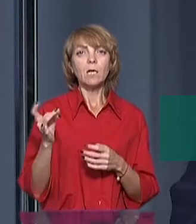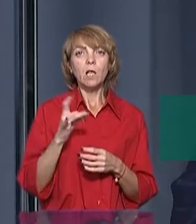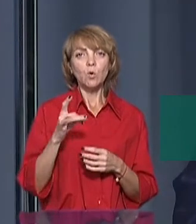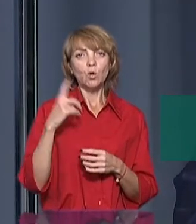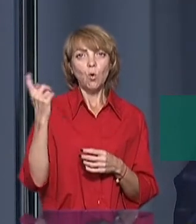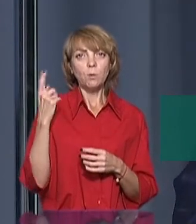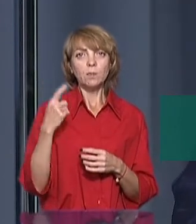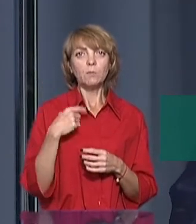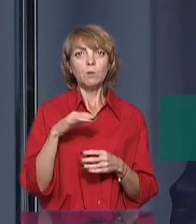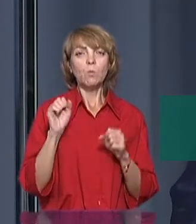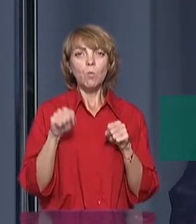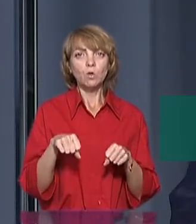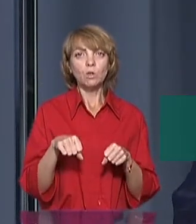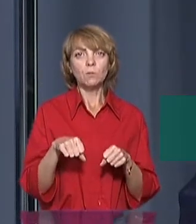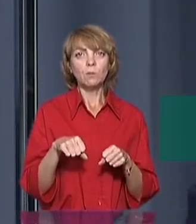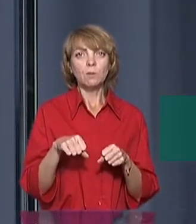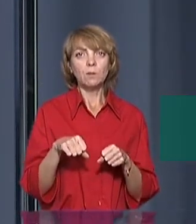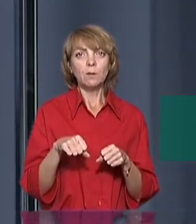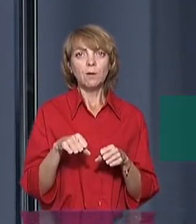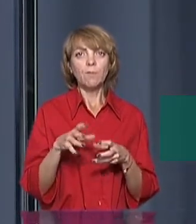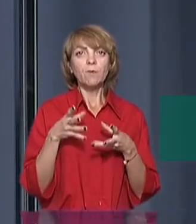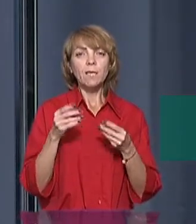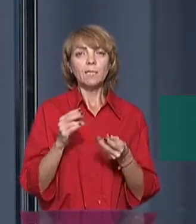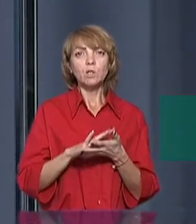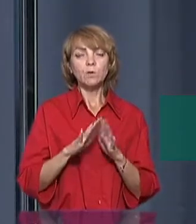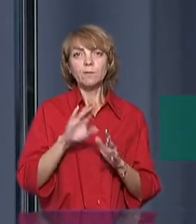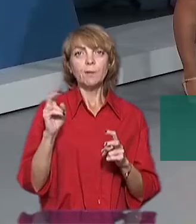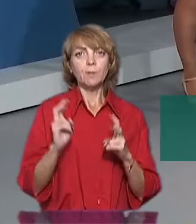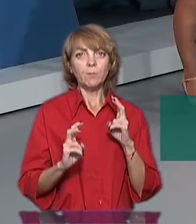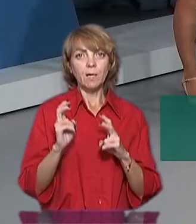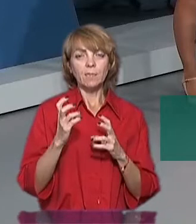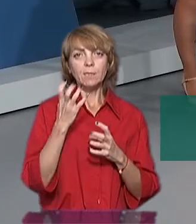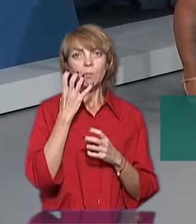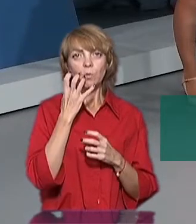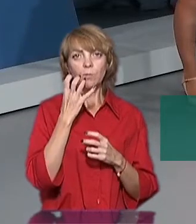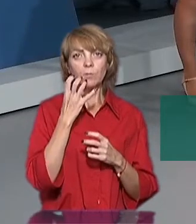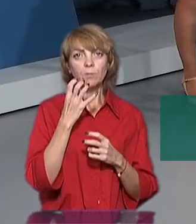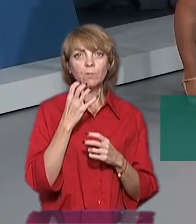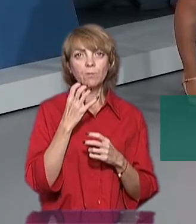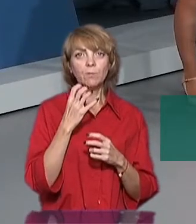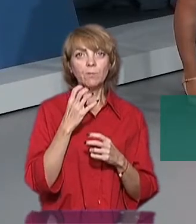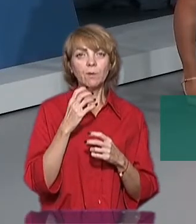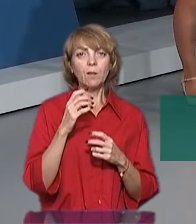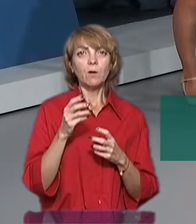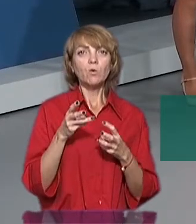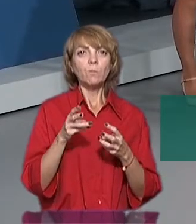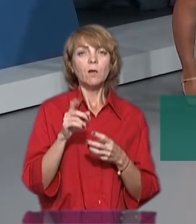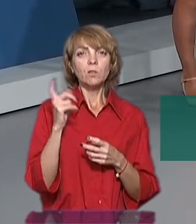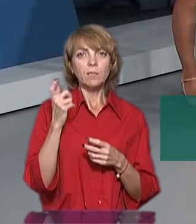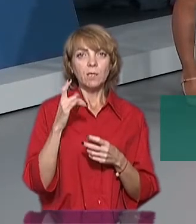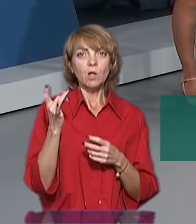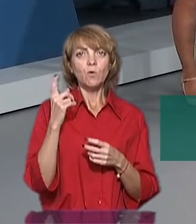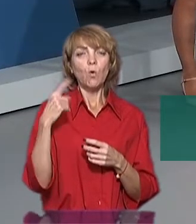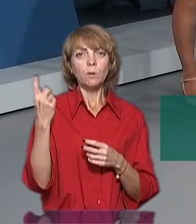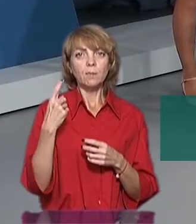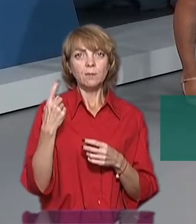можемо влияти на ситуацію, тому що всі підприємства теплового, теплового хозяйства районів